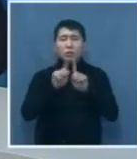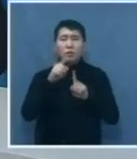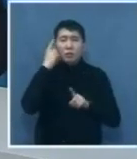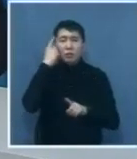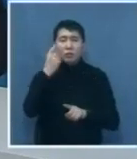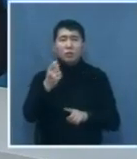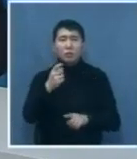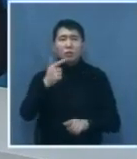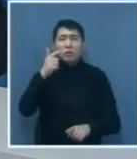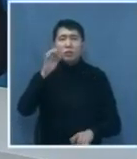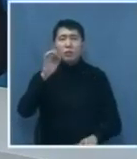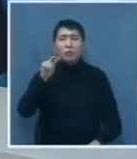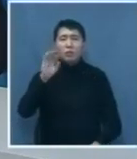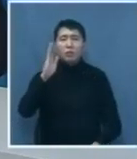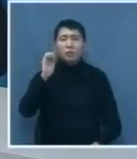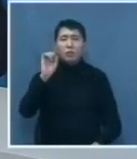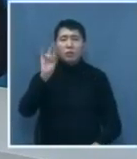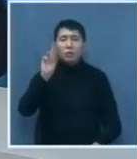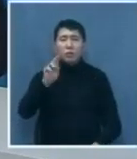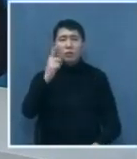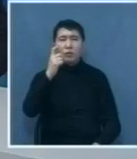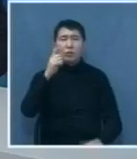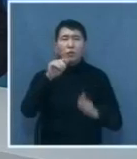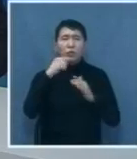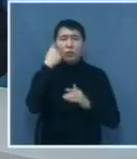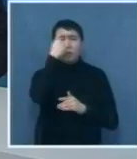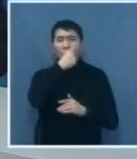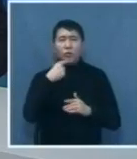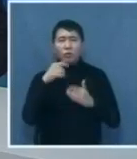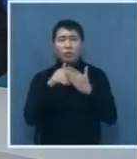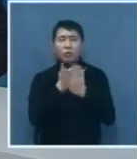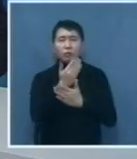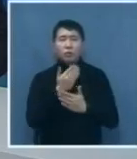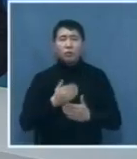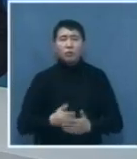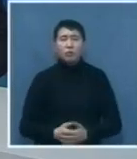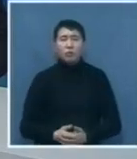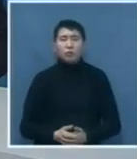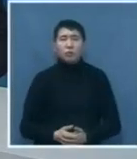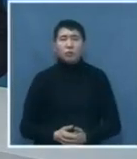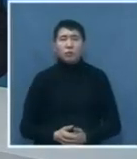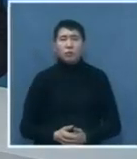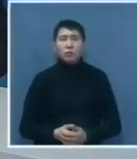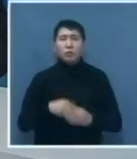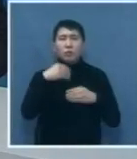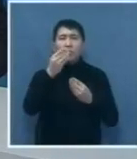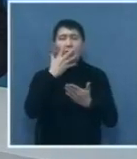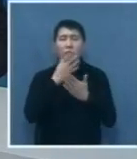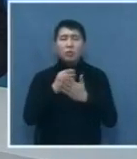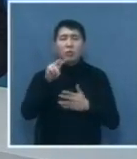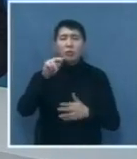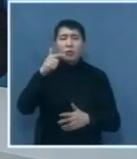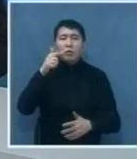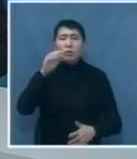что стартовало голосование за участников проекта «100 новых лиц Казахстана». Вся информация по ссылке 100 же на ISNKZ. Отдать свой голос можно до 20